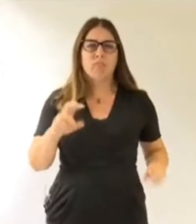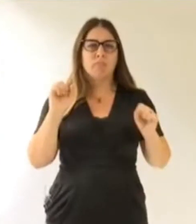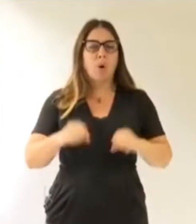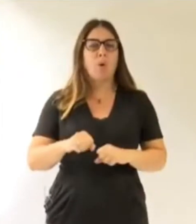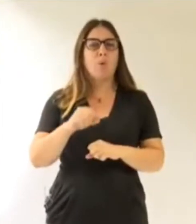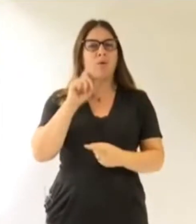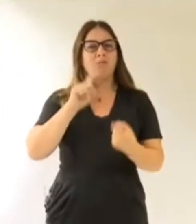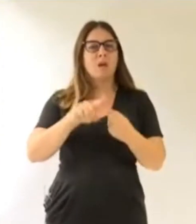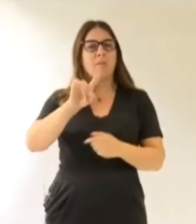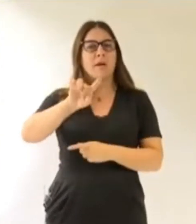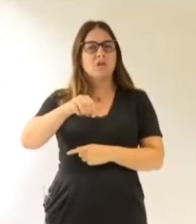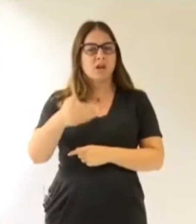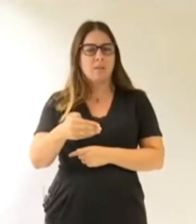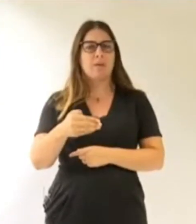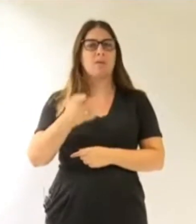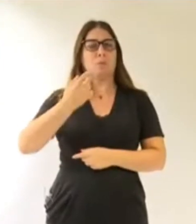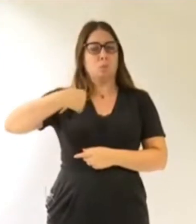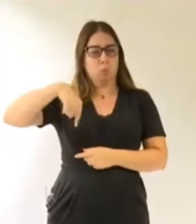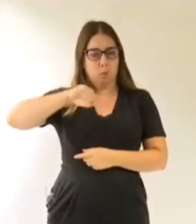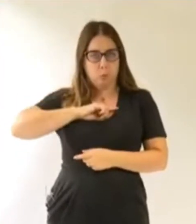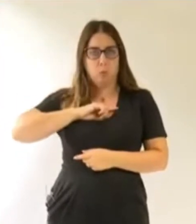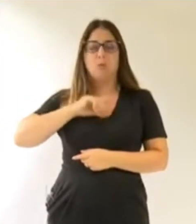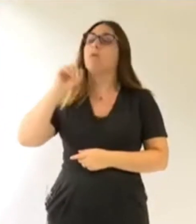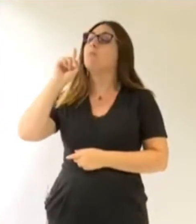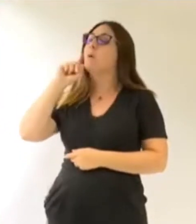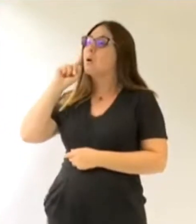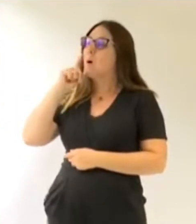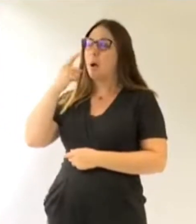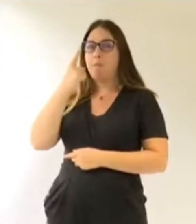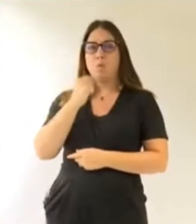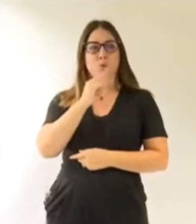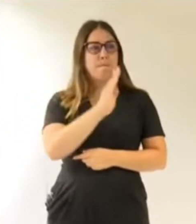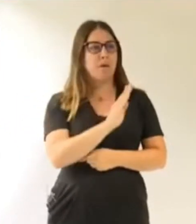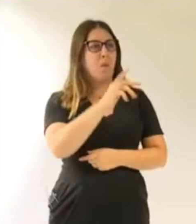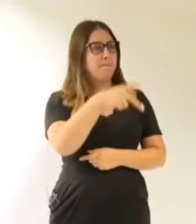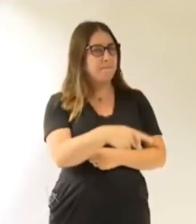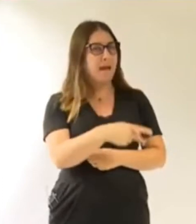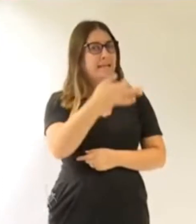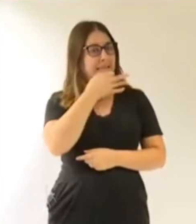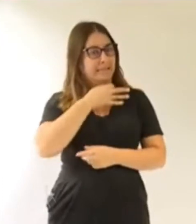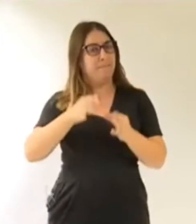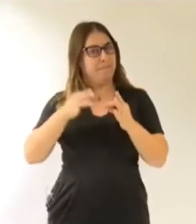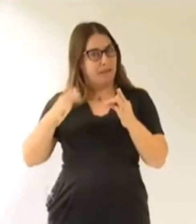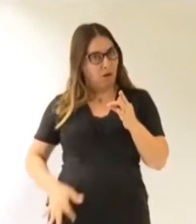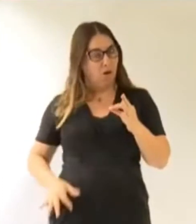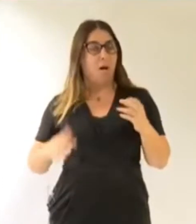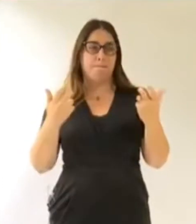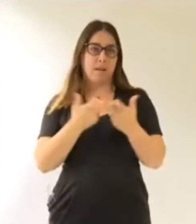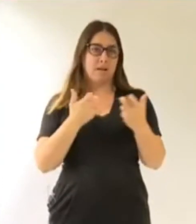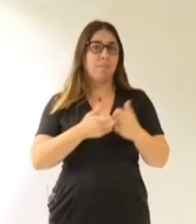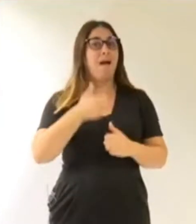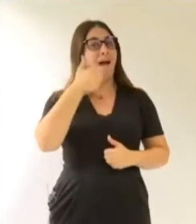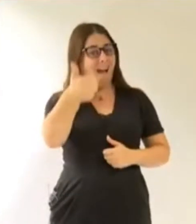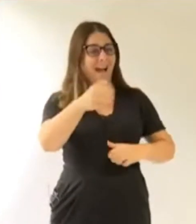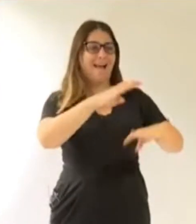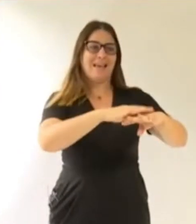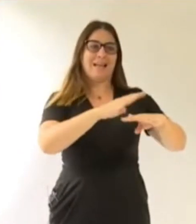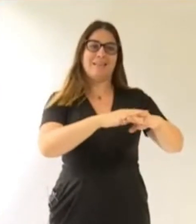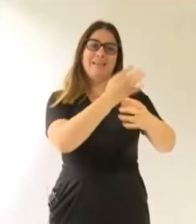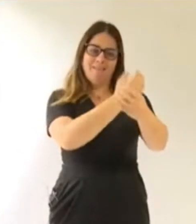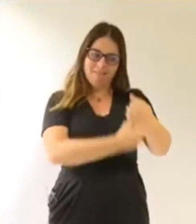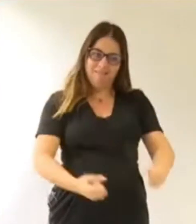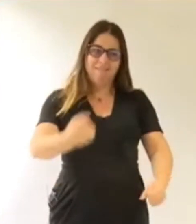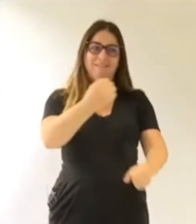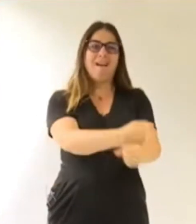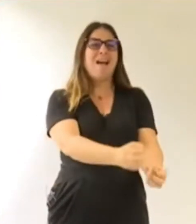logement social. Et nous, puisque M. Péron-Pérez évoque notre bilan, notre bilan, c'est par exemple un quartier que nous avons conçu, à